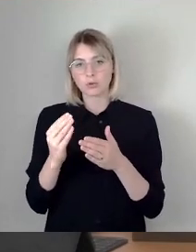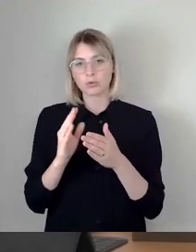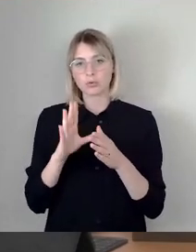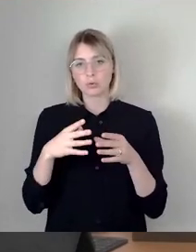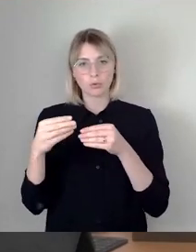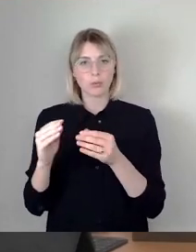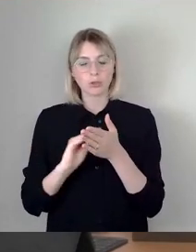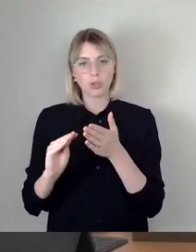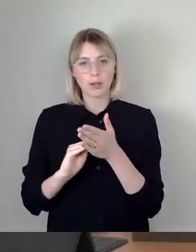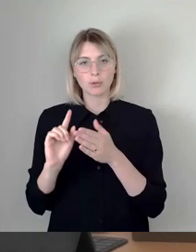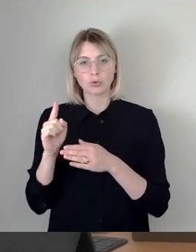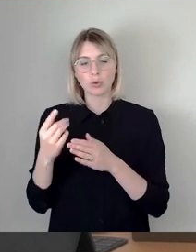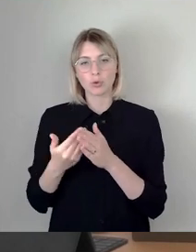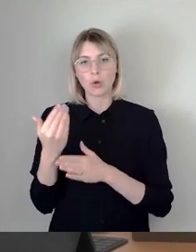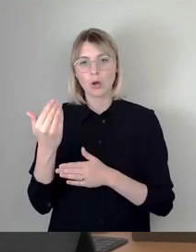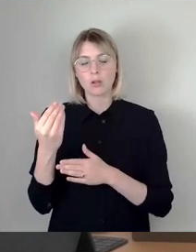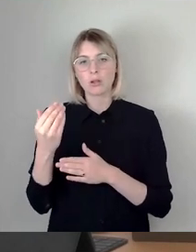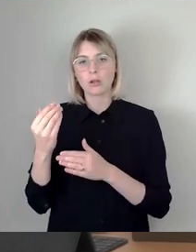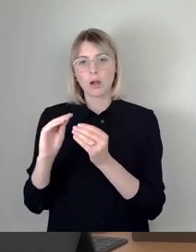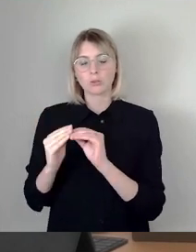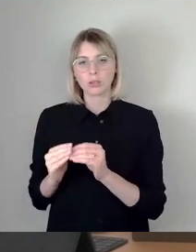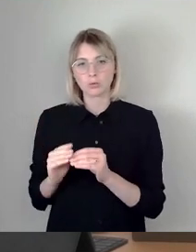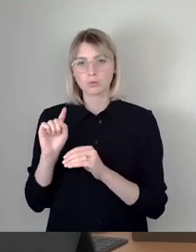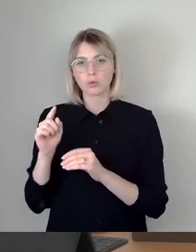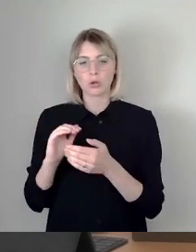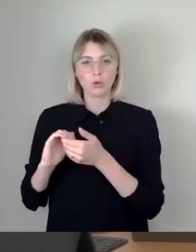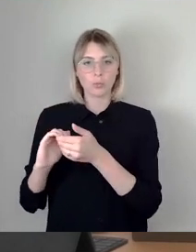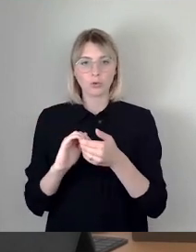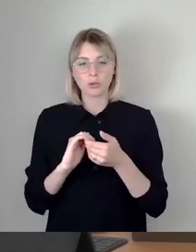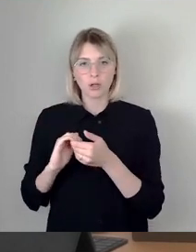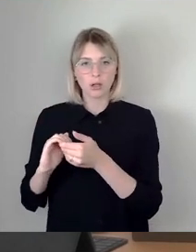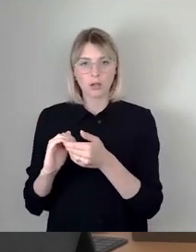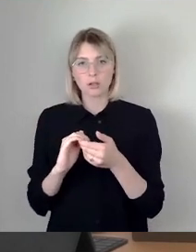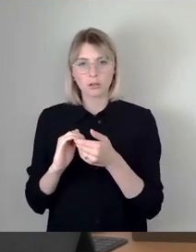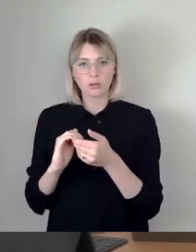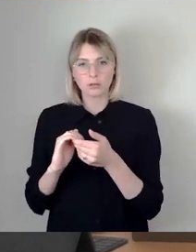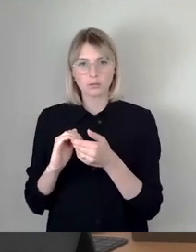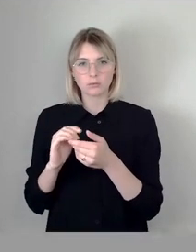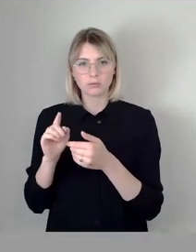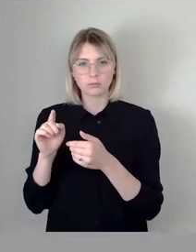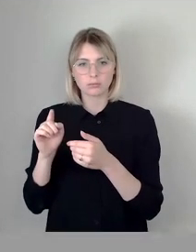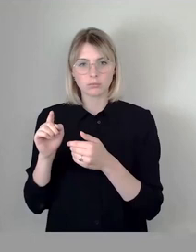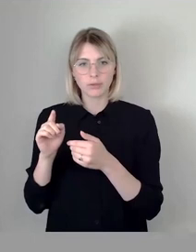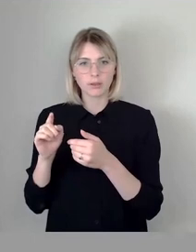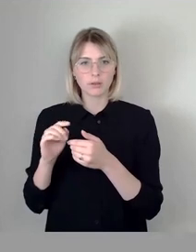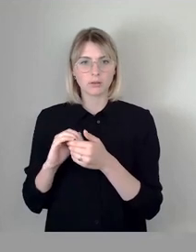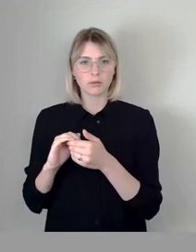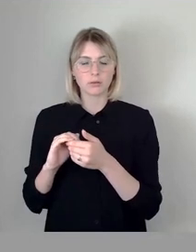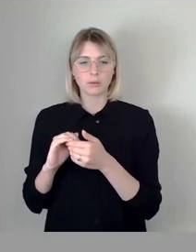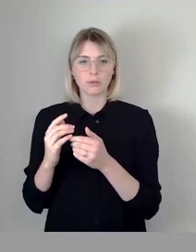kommunalen Kriminalprävention der Landeshauptstadt. Wer hier dem federführenden Ausschussbericht folgen möchte, den bitte ich jetzt um das Stimmzeichen.